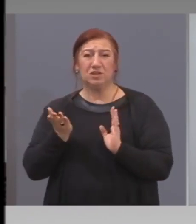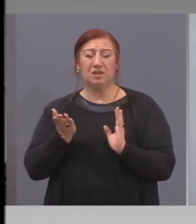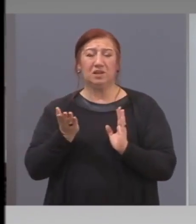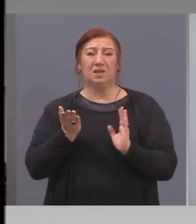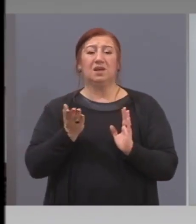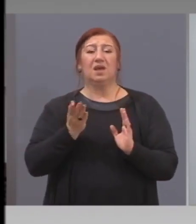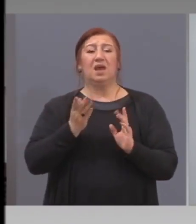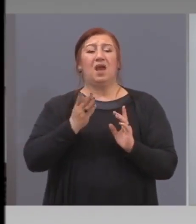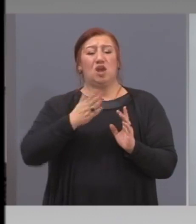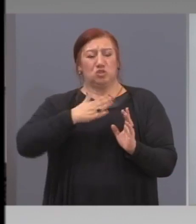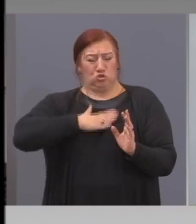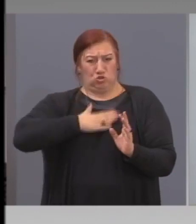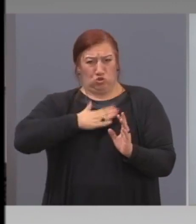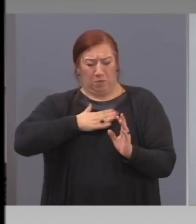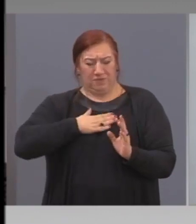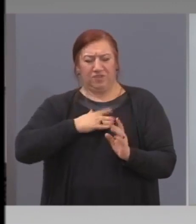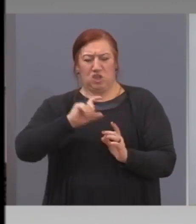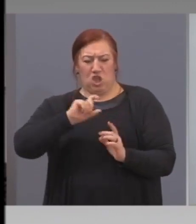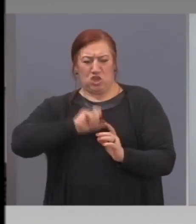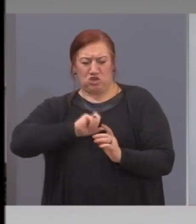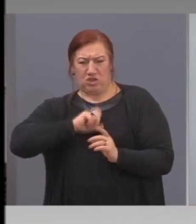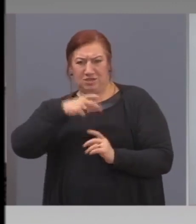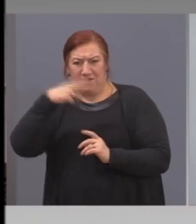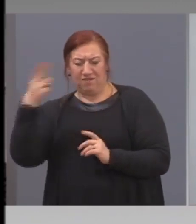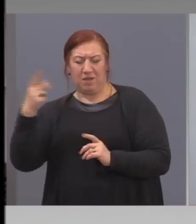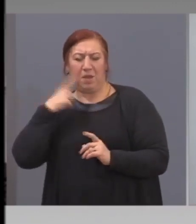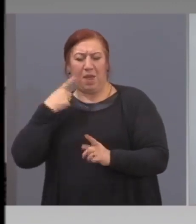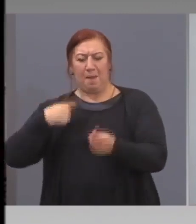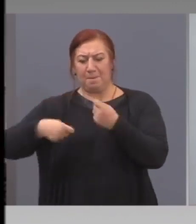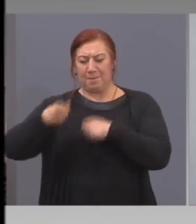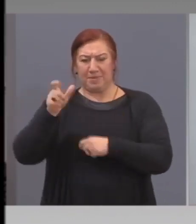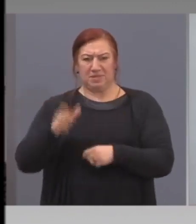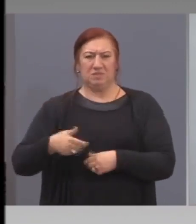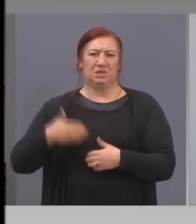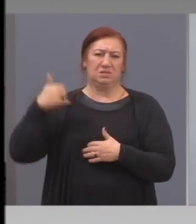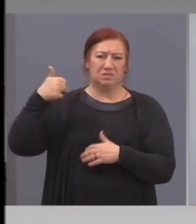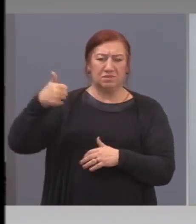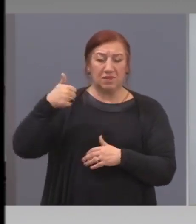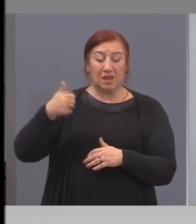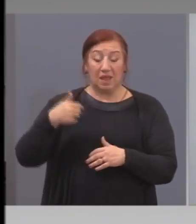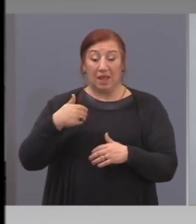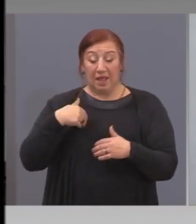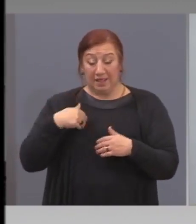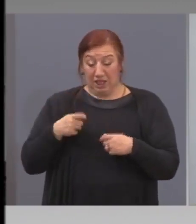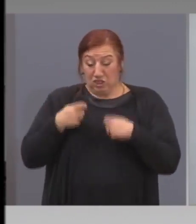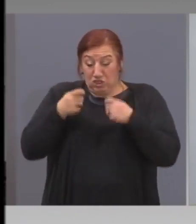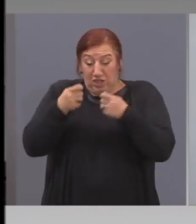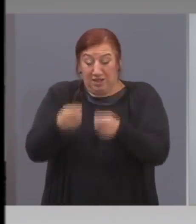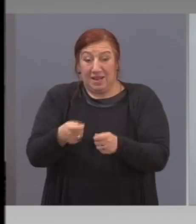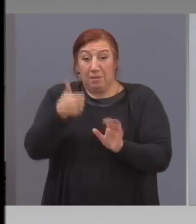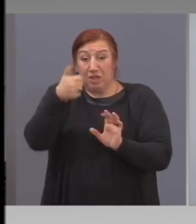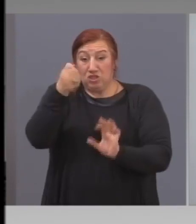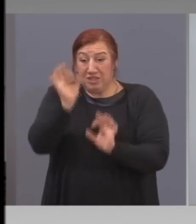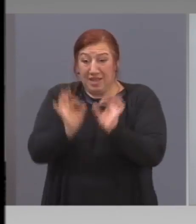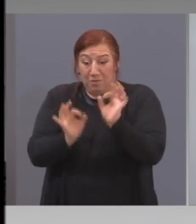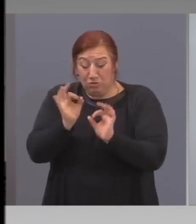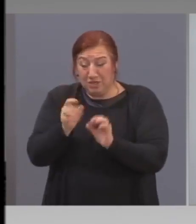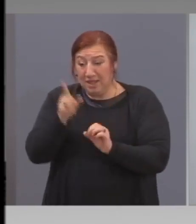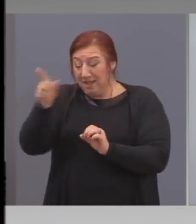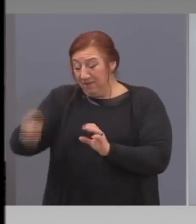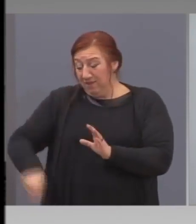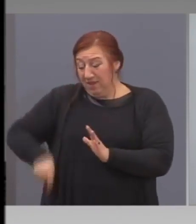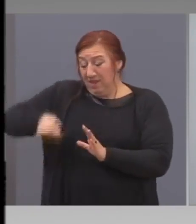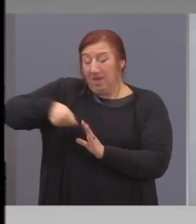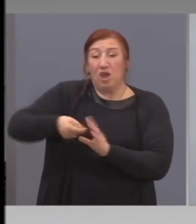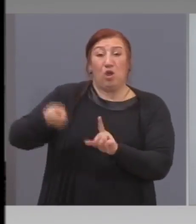собственици, частници, бизнесмени. 60% от нас, 40% от вас да запазим работниците.